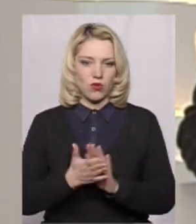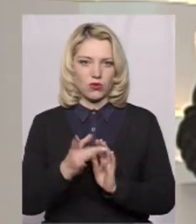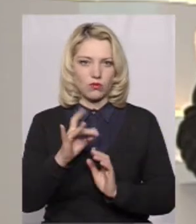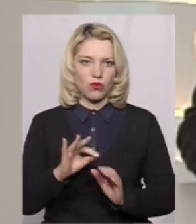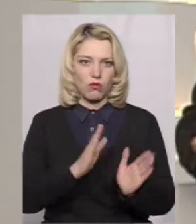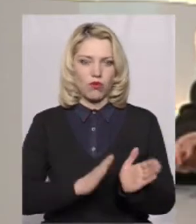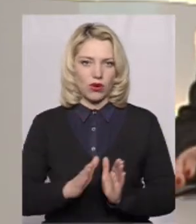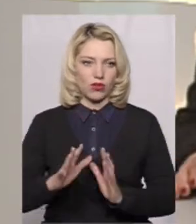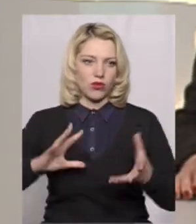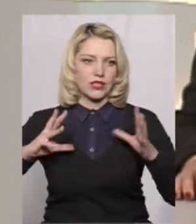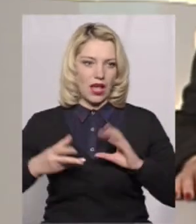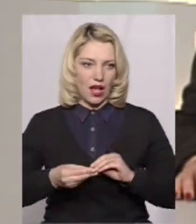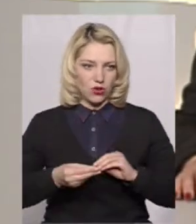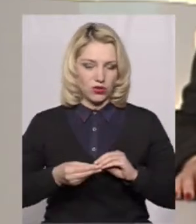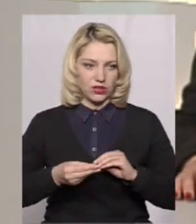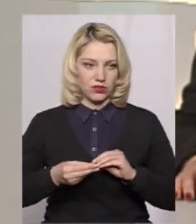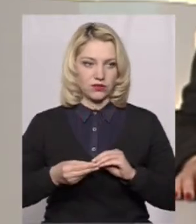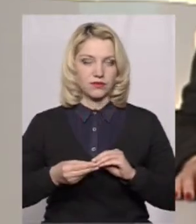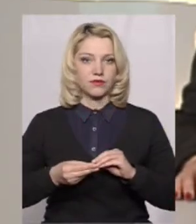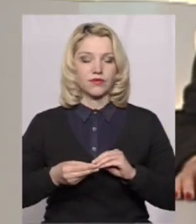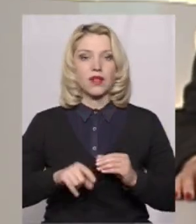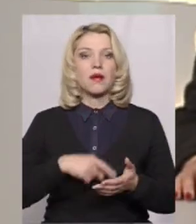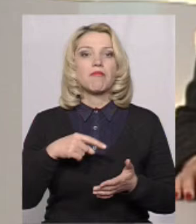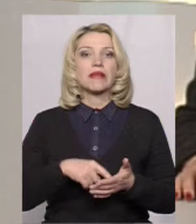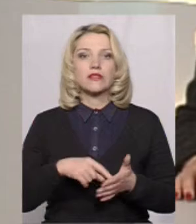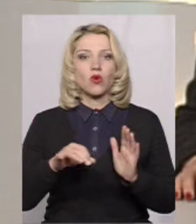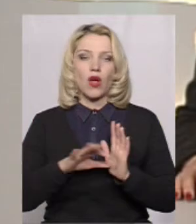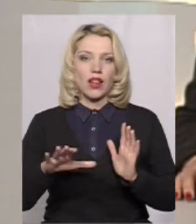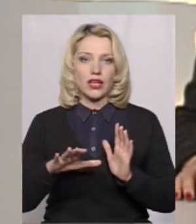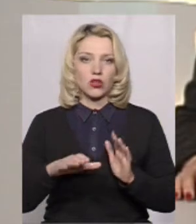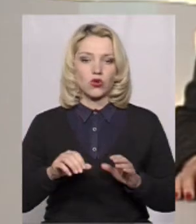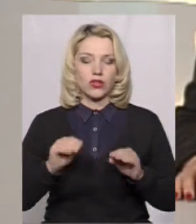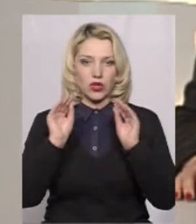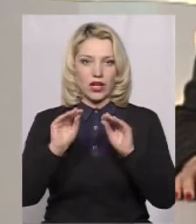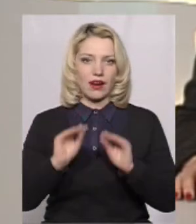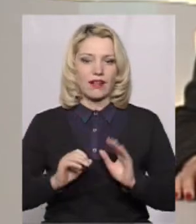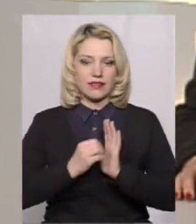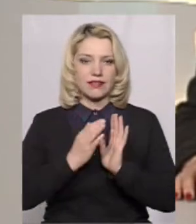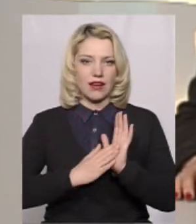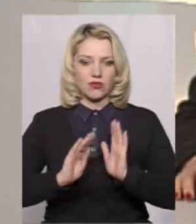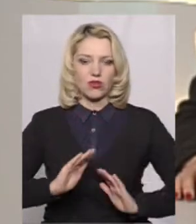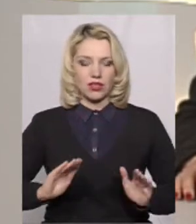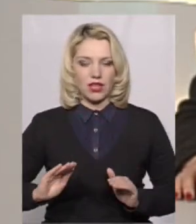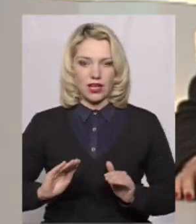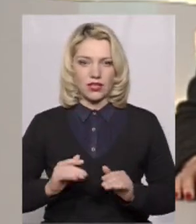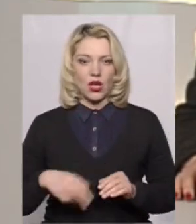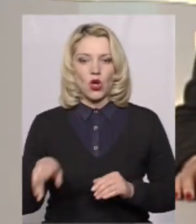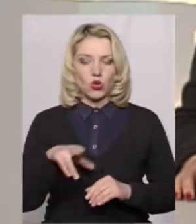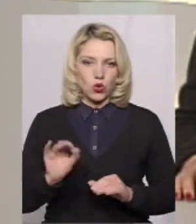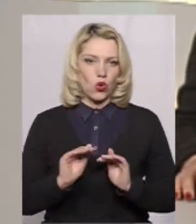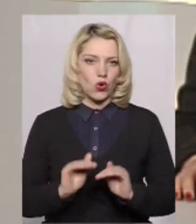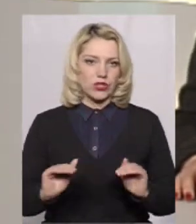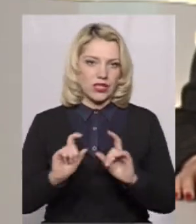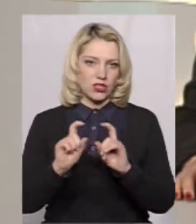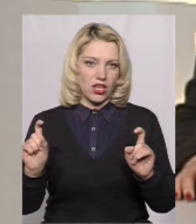порядок загальної міської електронної реєстрації дітей до шкільного віку до дошкільних